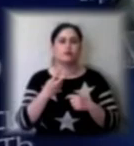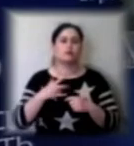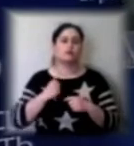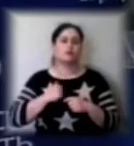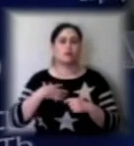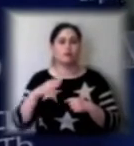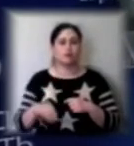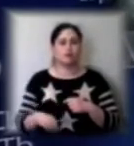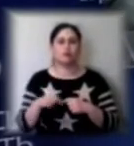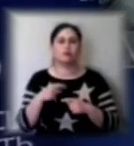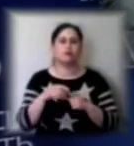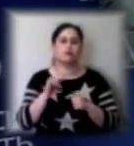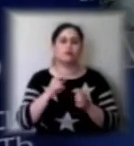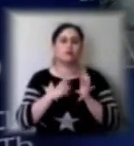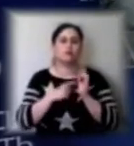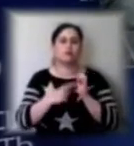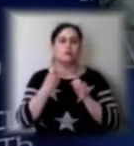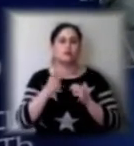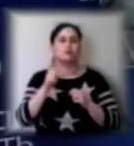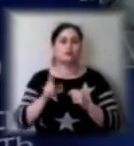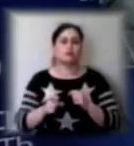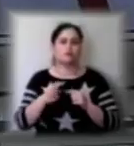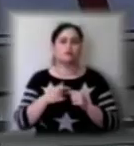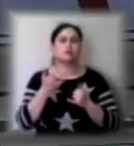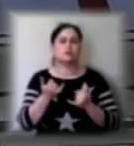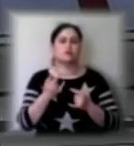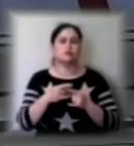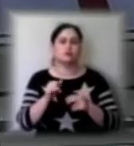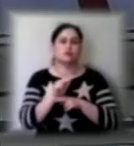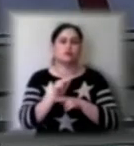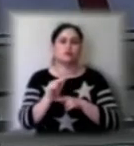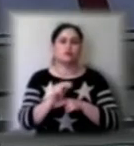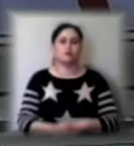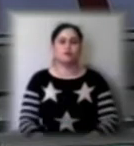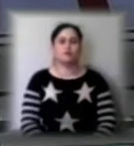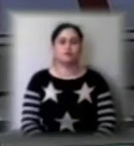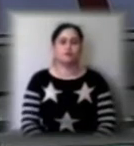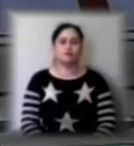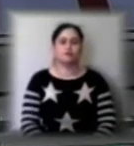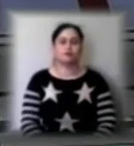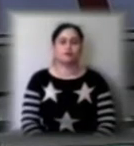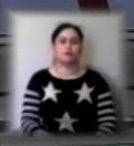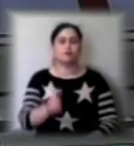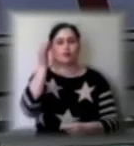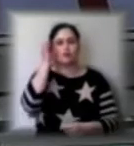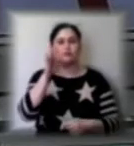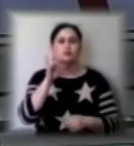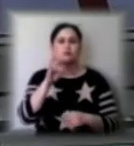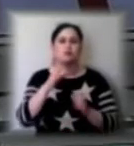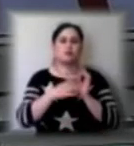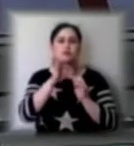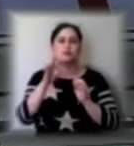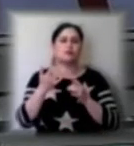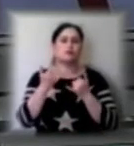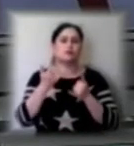61 людина знаходиться на лікуванні. Нагадаємо, станом на 9-ту годину сьогодні, 15 травня, в